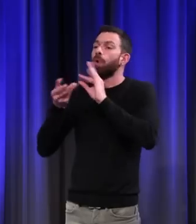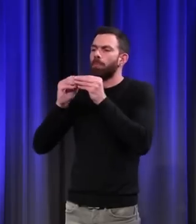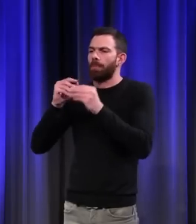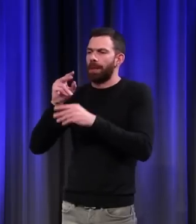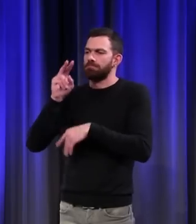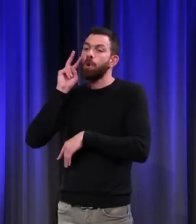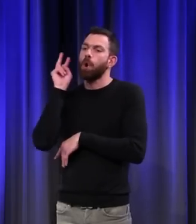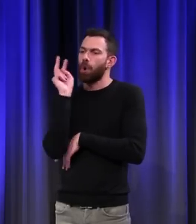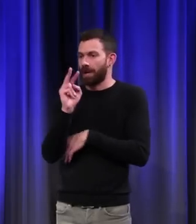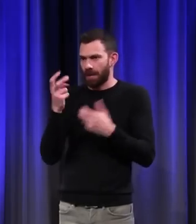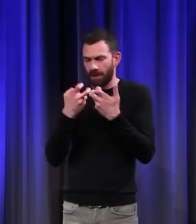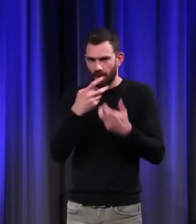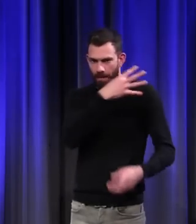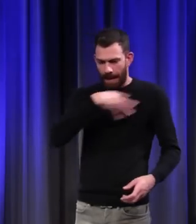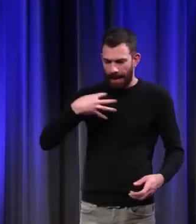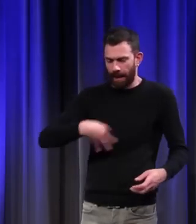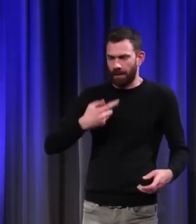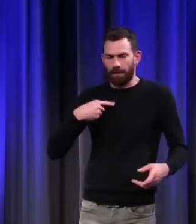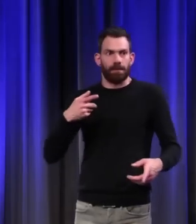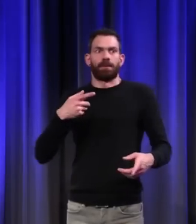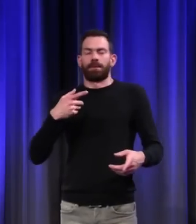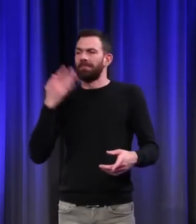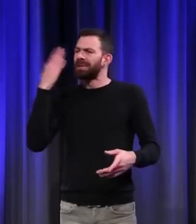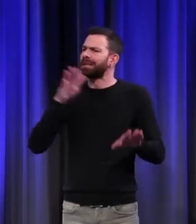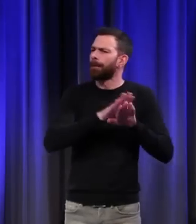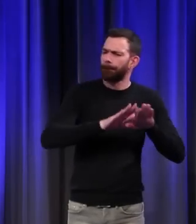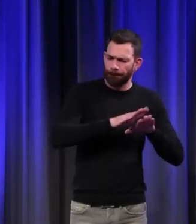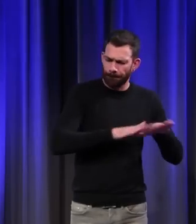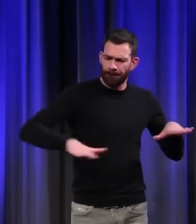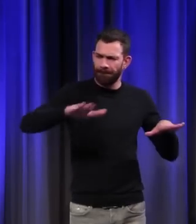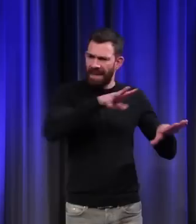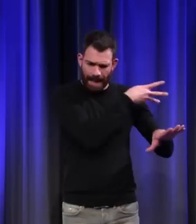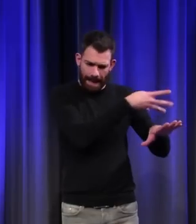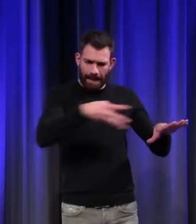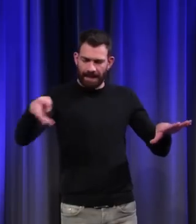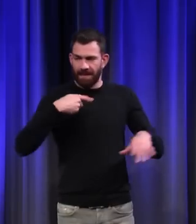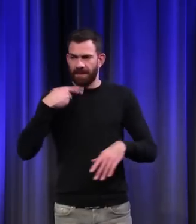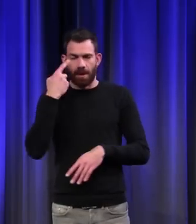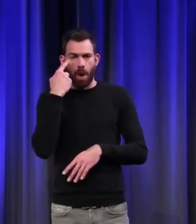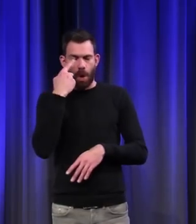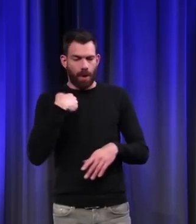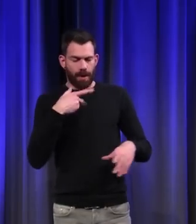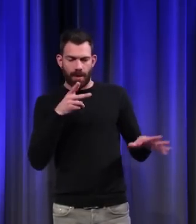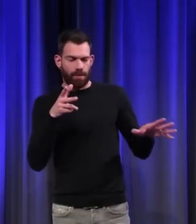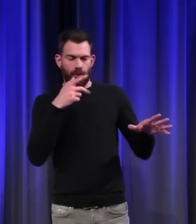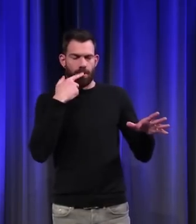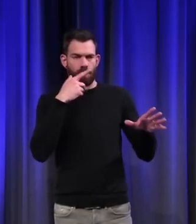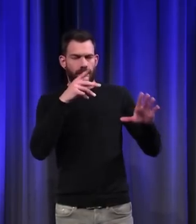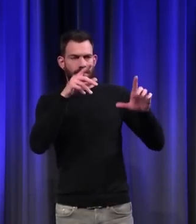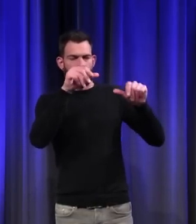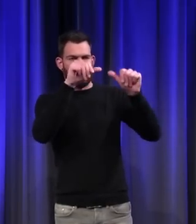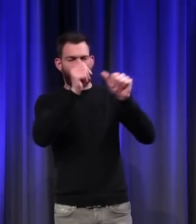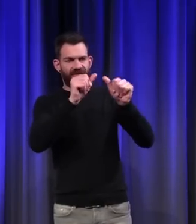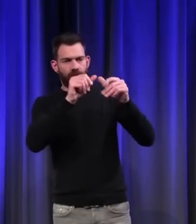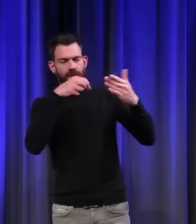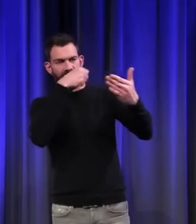scandale de la rayure, parce que quand une surface est rayée, l'œil n'arrive pas à distinguer la figure du fond. Si